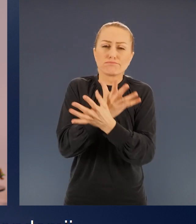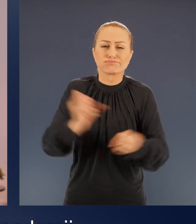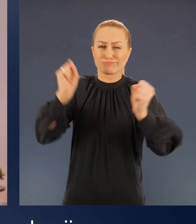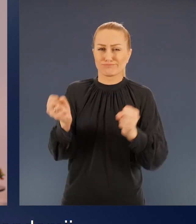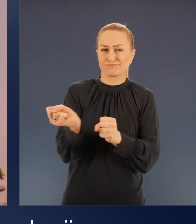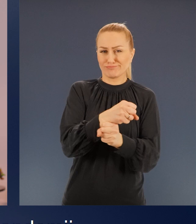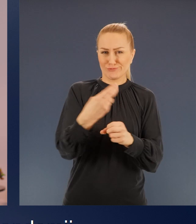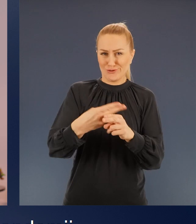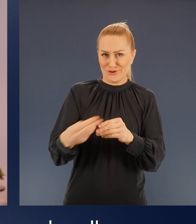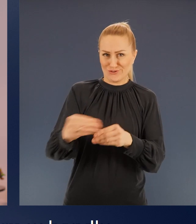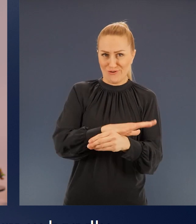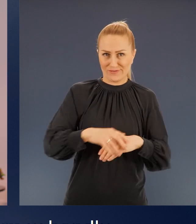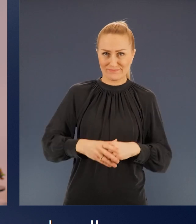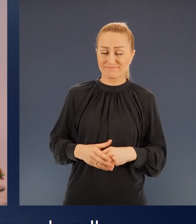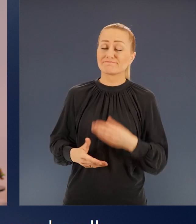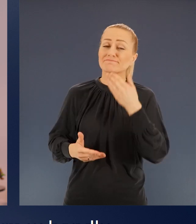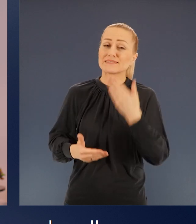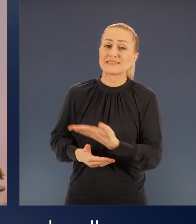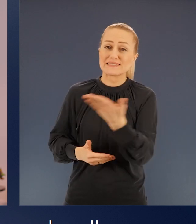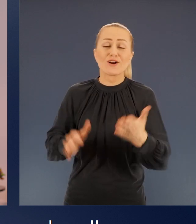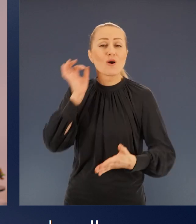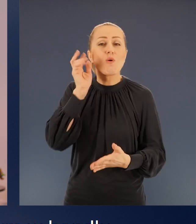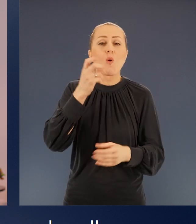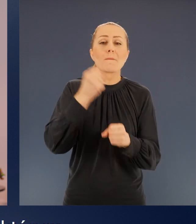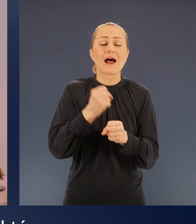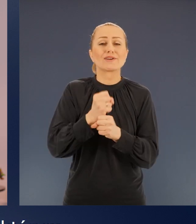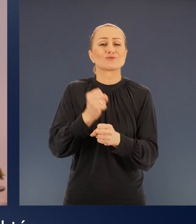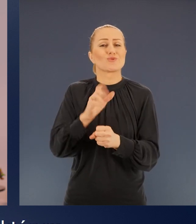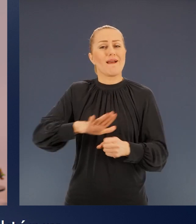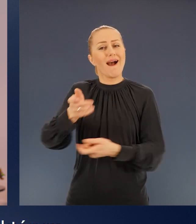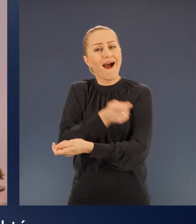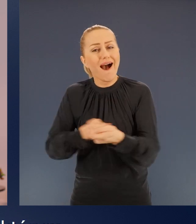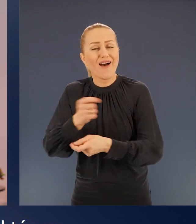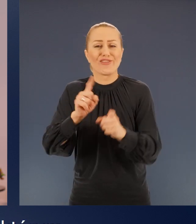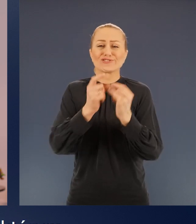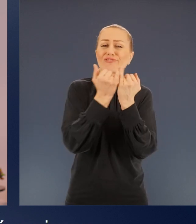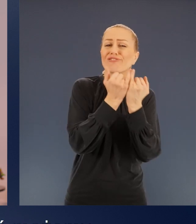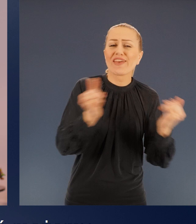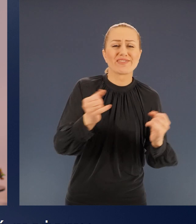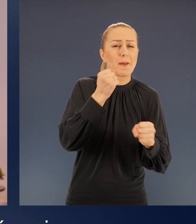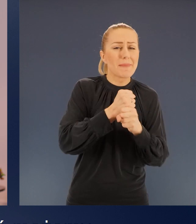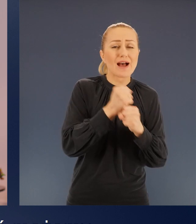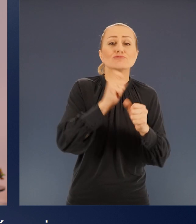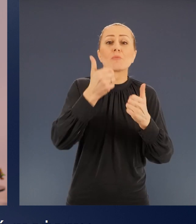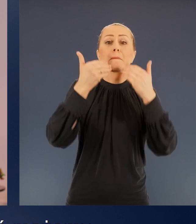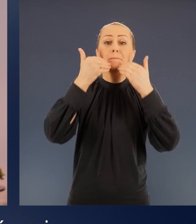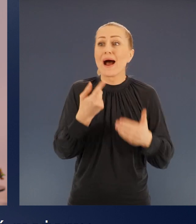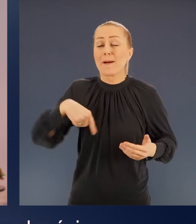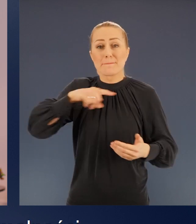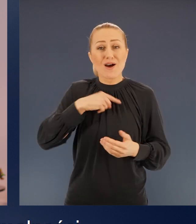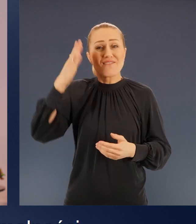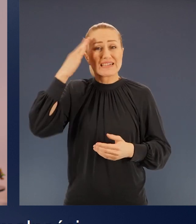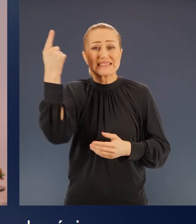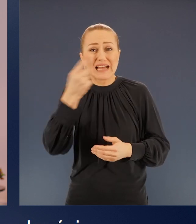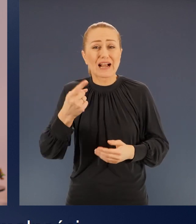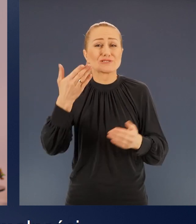w pokonaniu pandemii. Dziękuję też Paniom pracującym w handlu i innych branżach, dzięki którym mimo koniecznych obostrzeń możemy